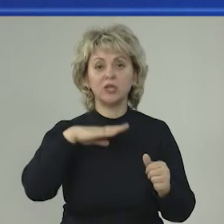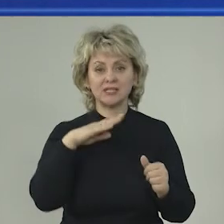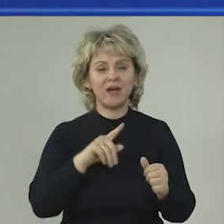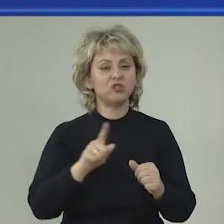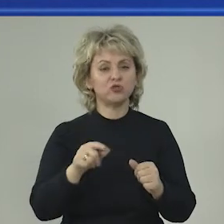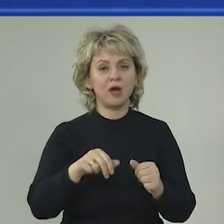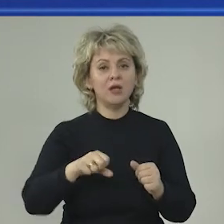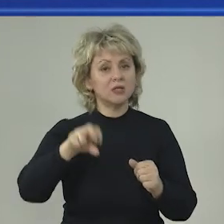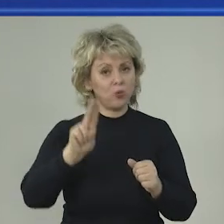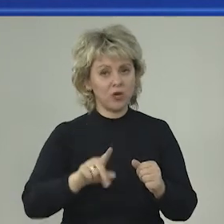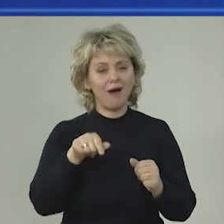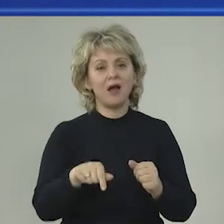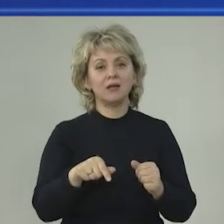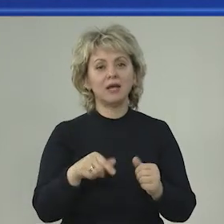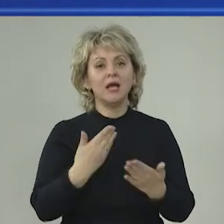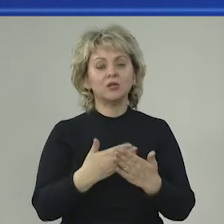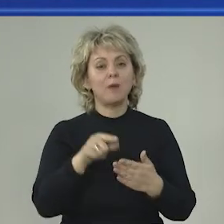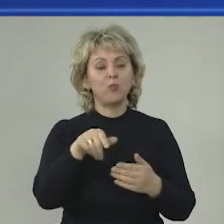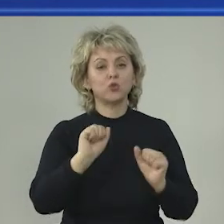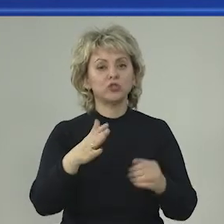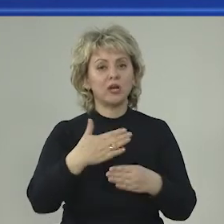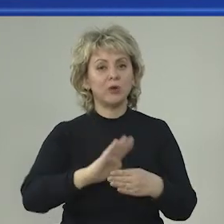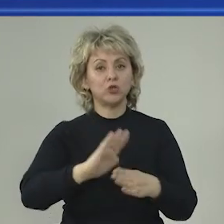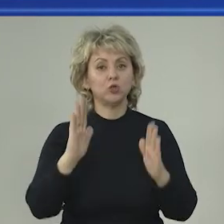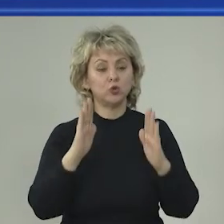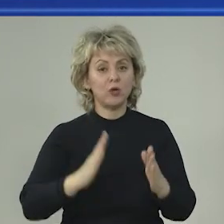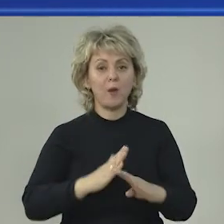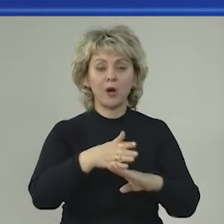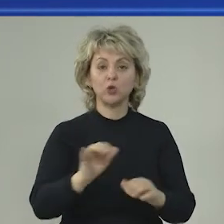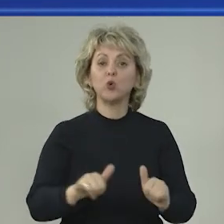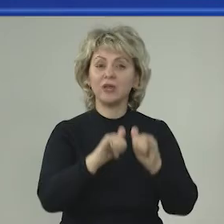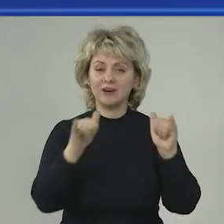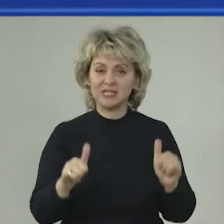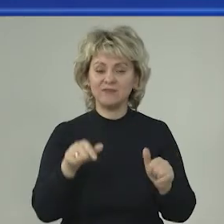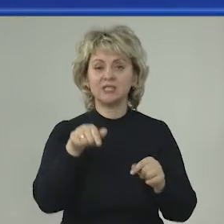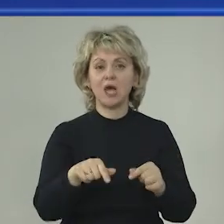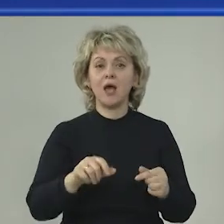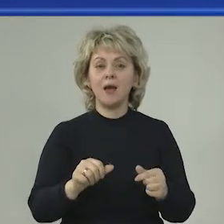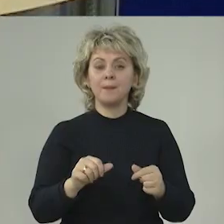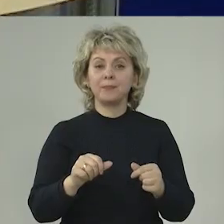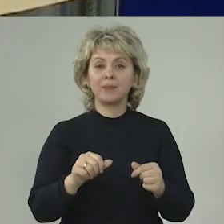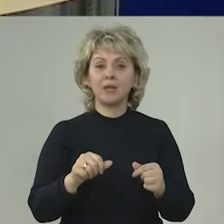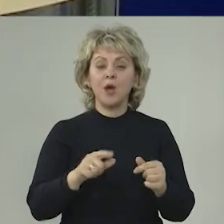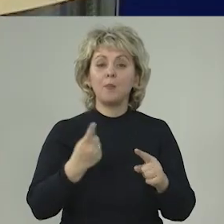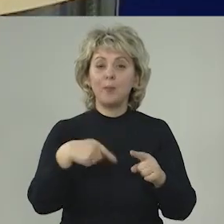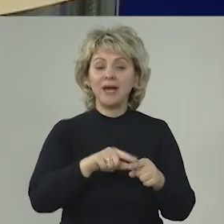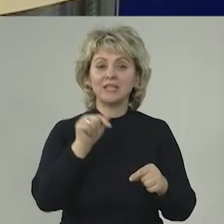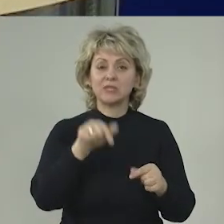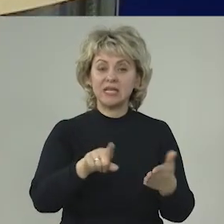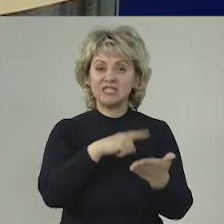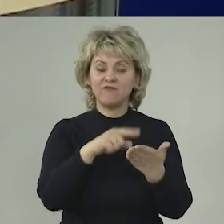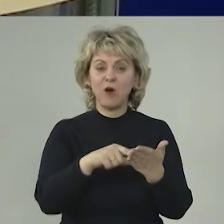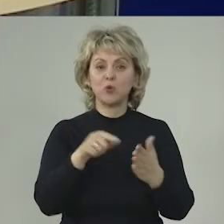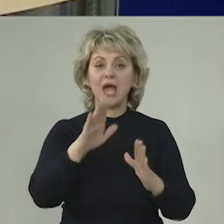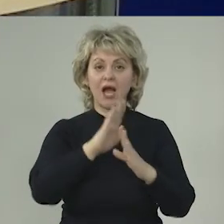он достаточно уникальный. Там рыба не только может проходить, но и нереститься непосредственно в нем. Поэтому вот за